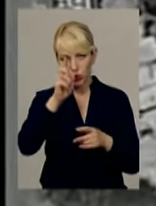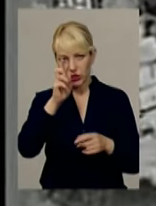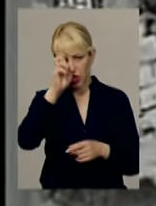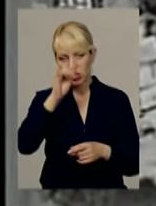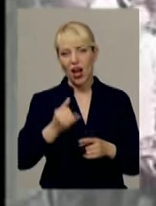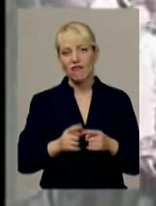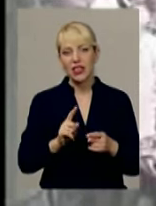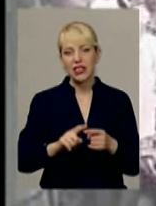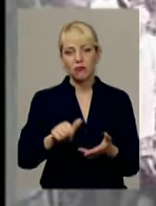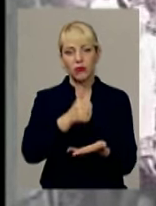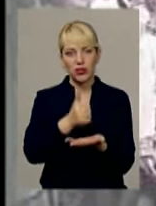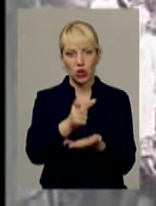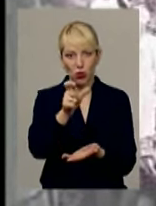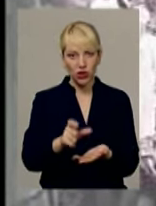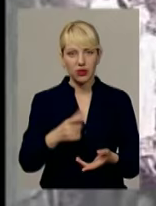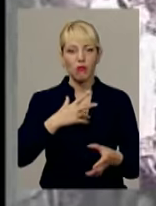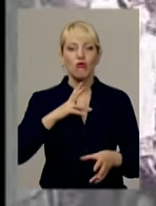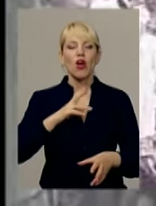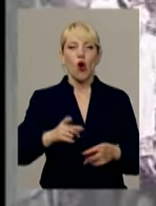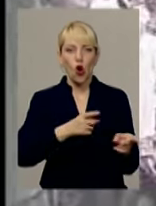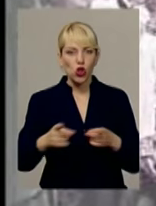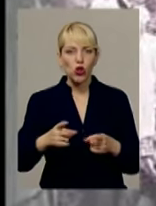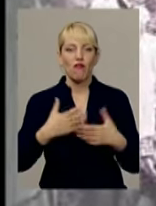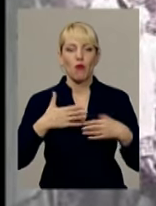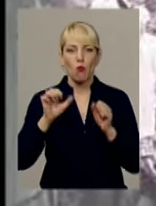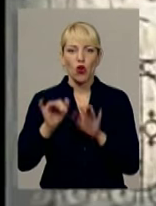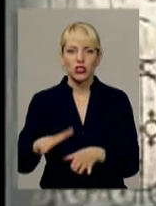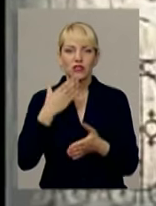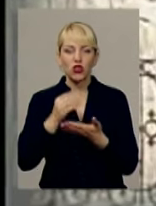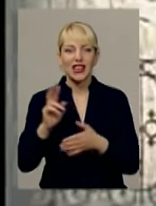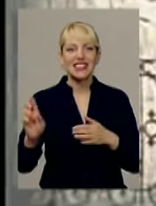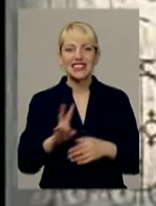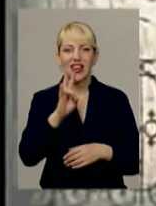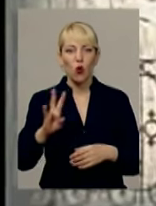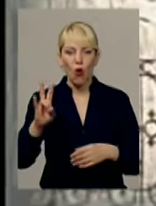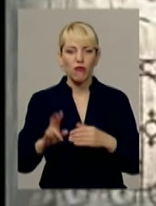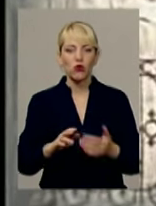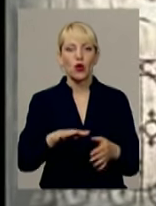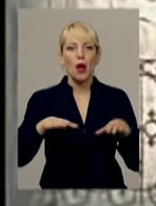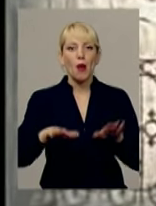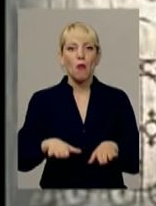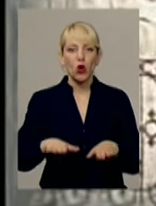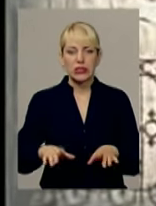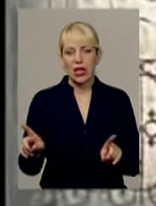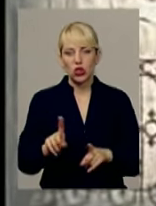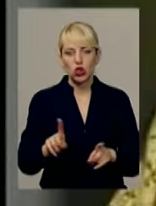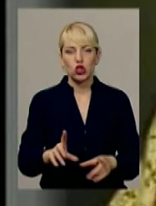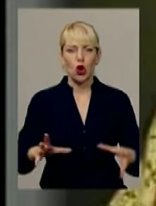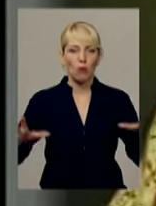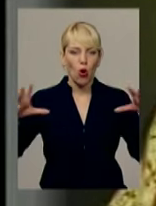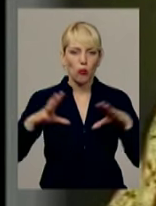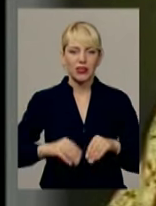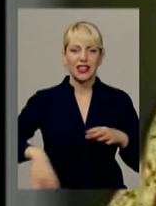Митрополит навіть був готовий пожертвувати своєю церковною посадою, аби об'єднати усіх українців довкола Київського